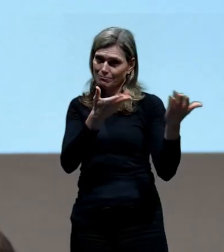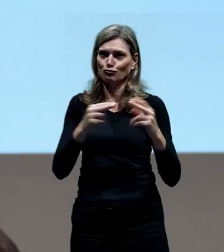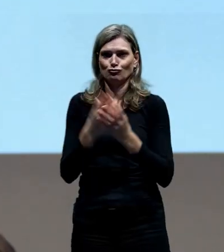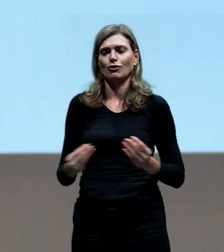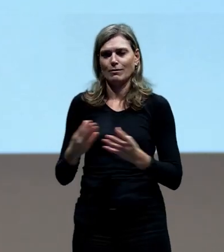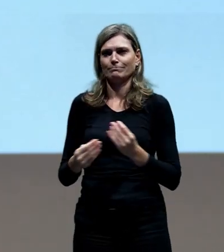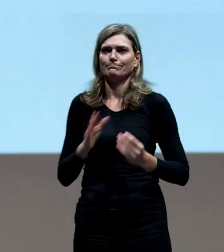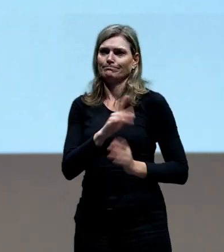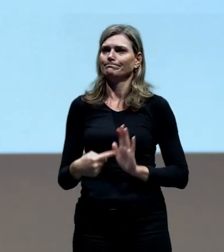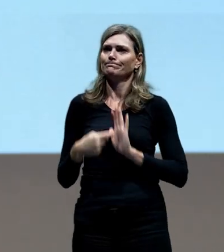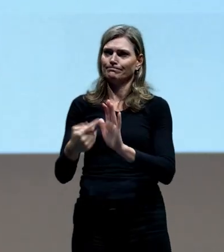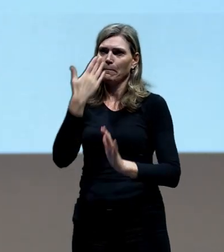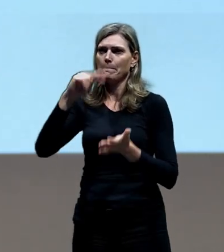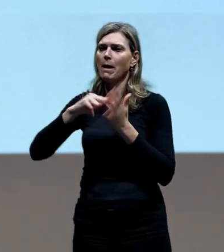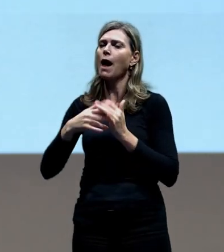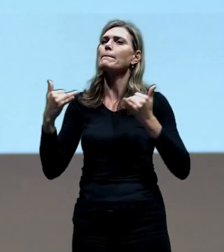Já jsem depržený, výborně.